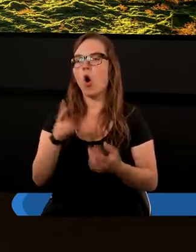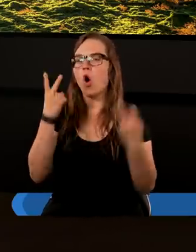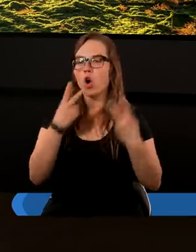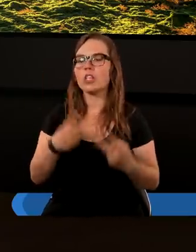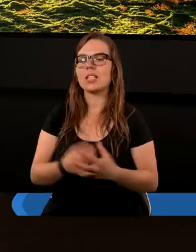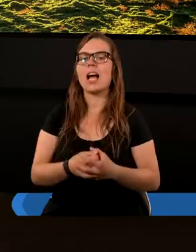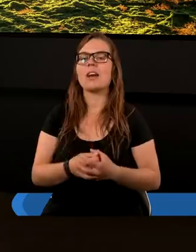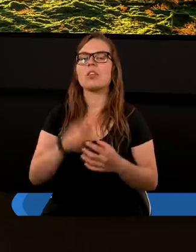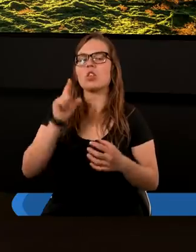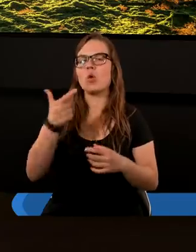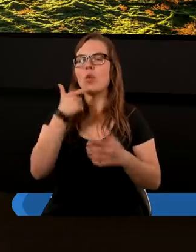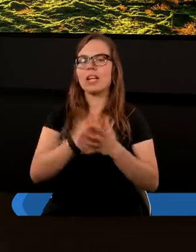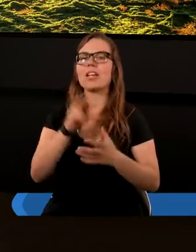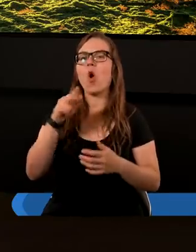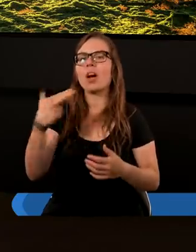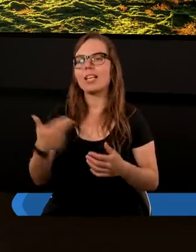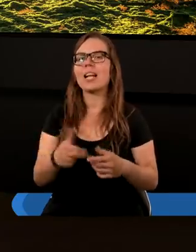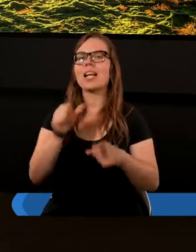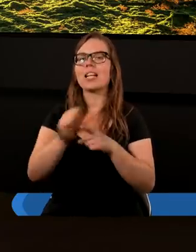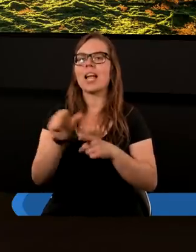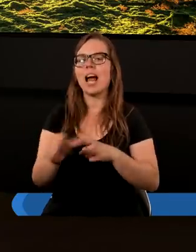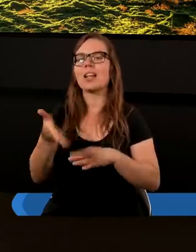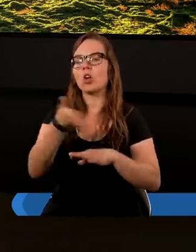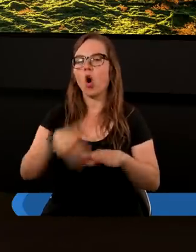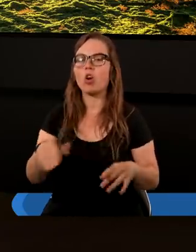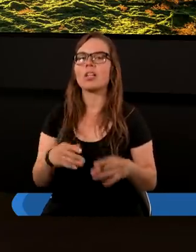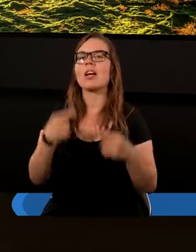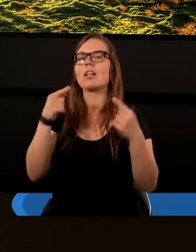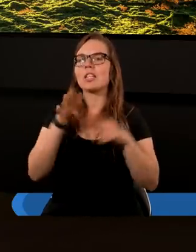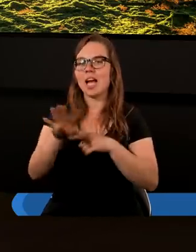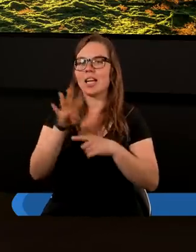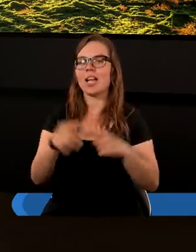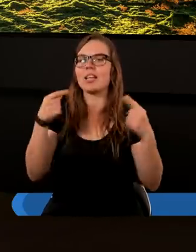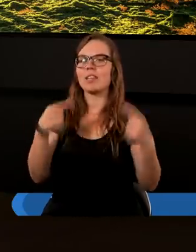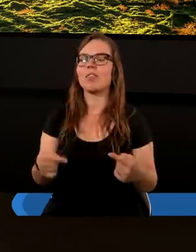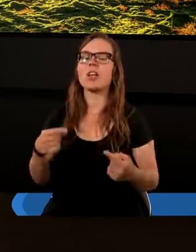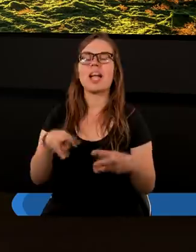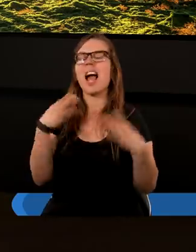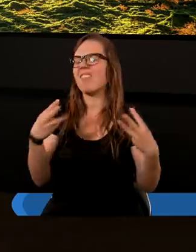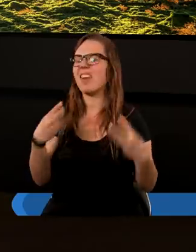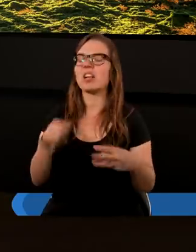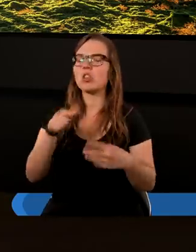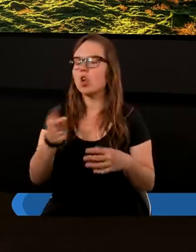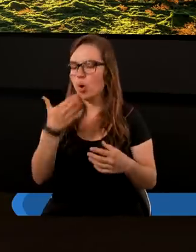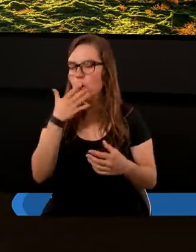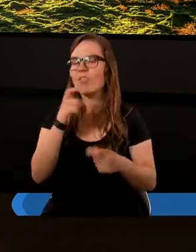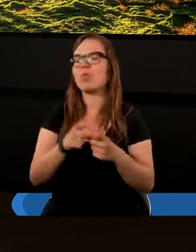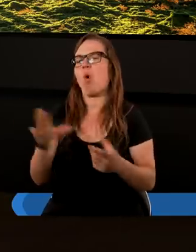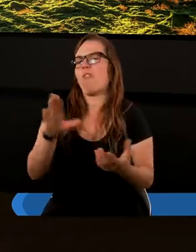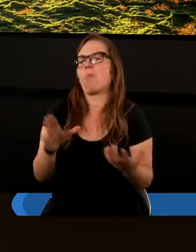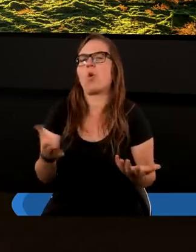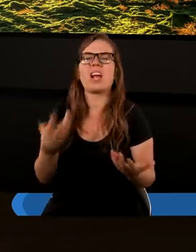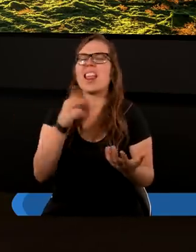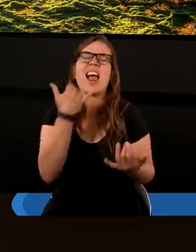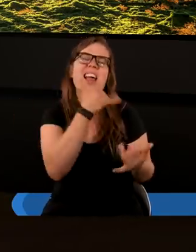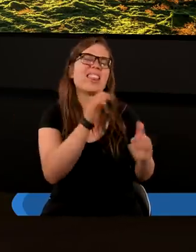odczyta. Drugi list do Koryntian, jedenasty rozdział, czternasty wiersz. Najważniejsze to, co mówi Słowo Boże,